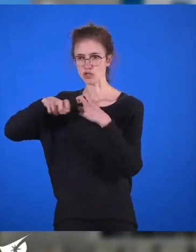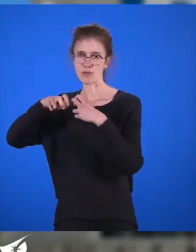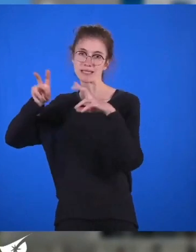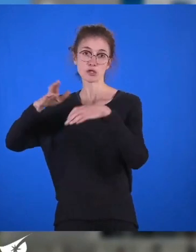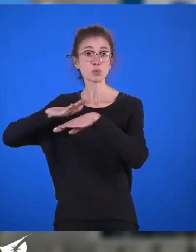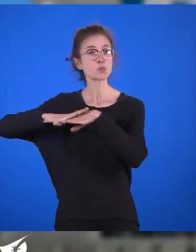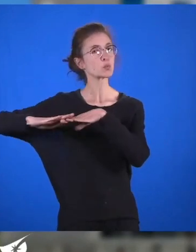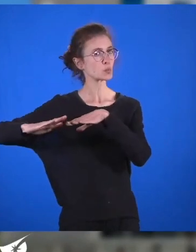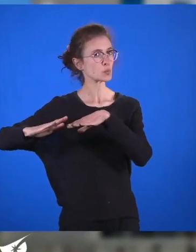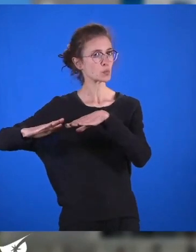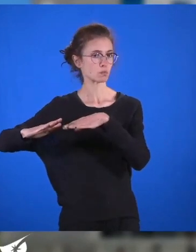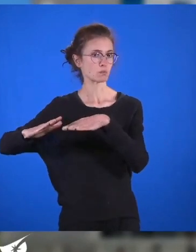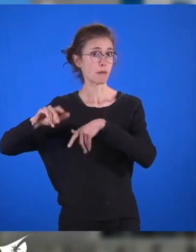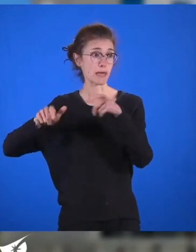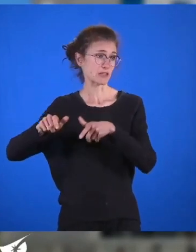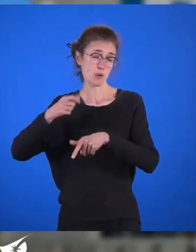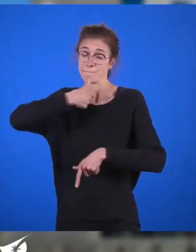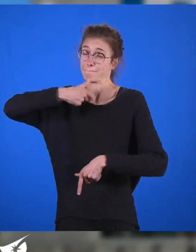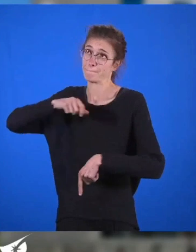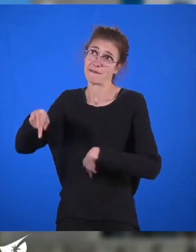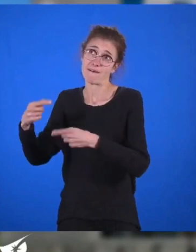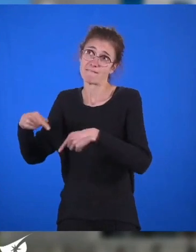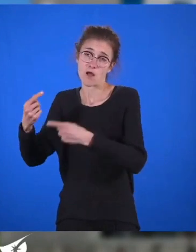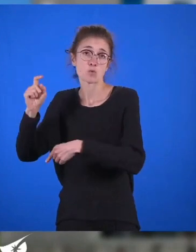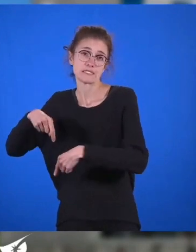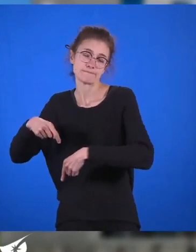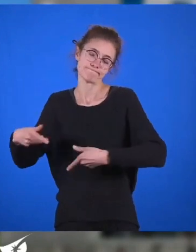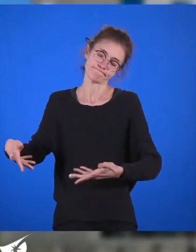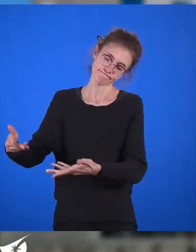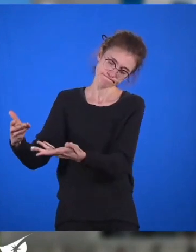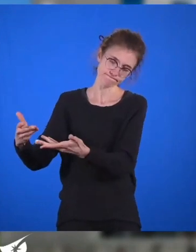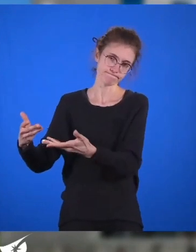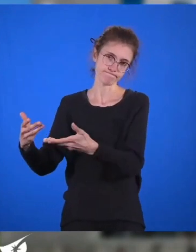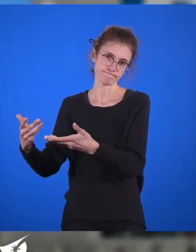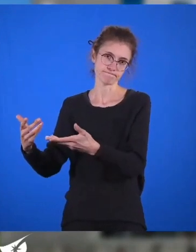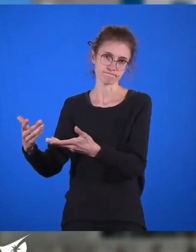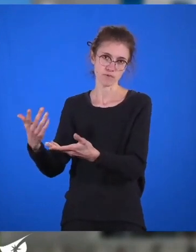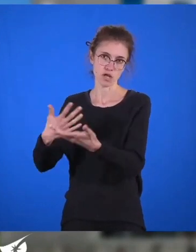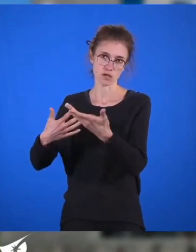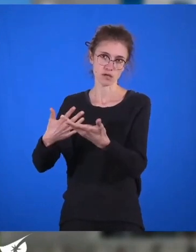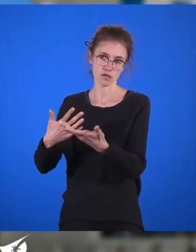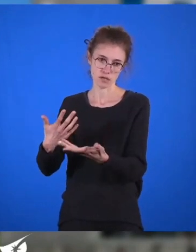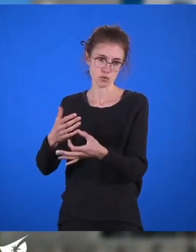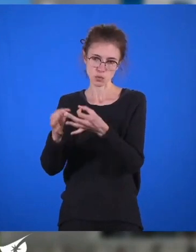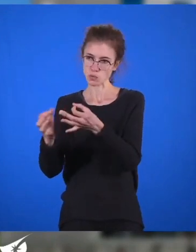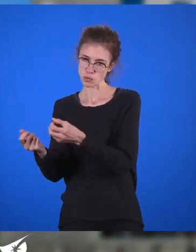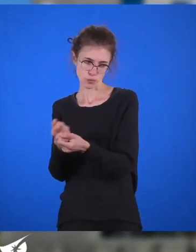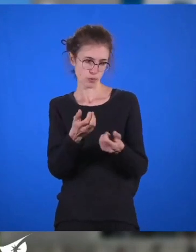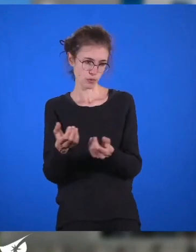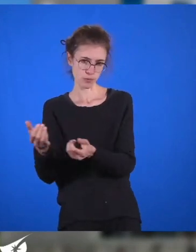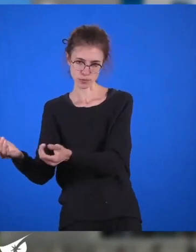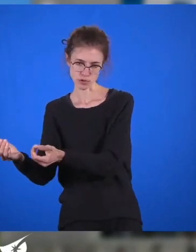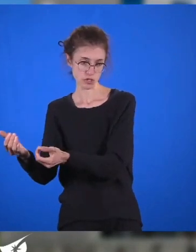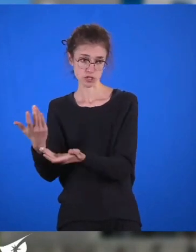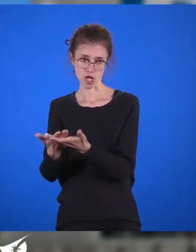choix de s'y rendre. Et pour toutes ces raisons, les élus communistes pensent que le projet de la métairie rouge coche toutes les cases d'un